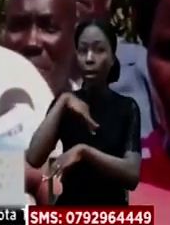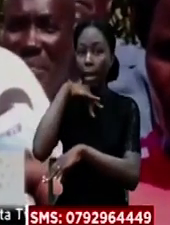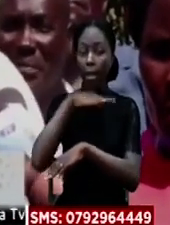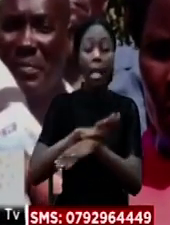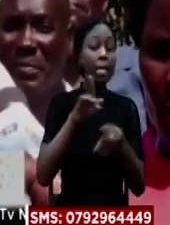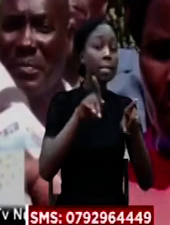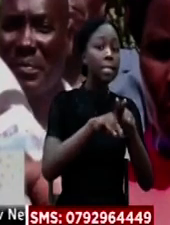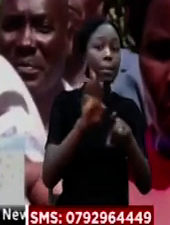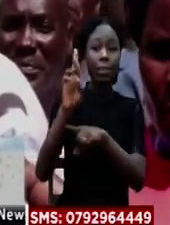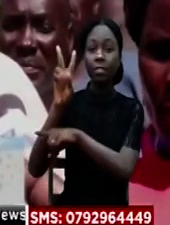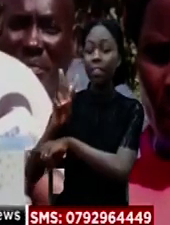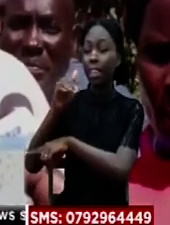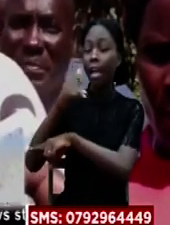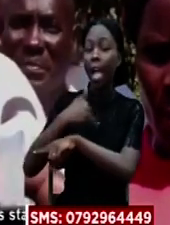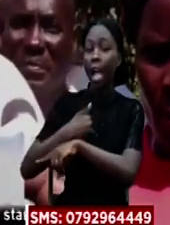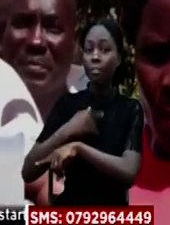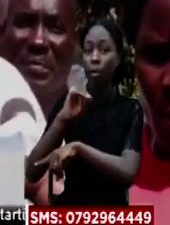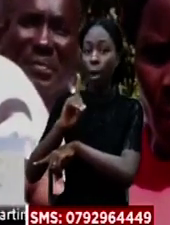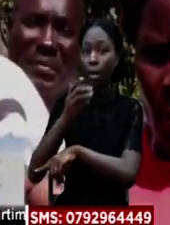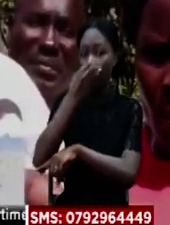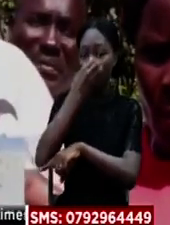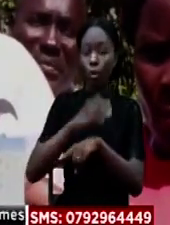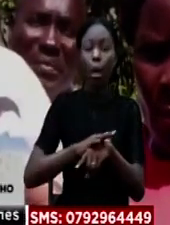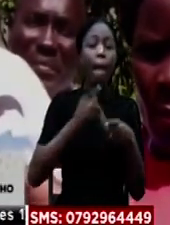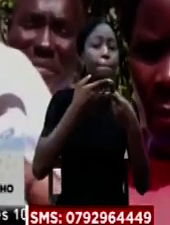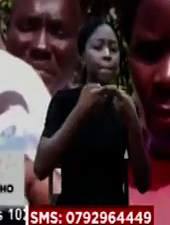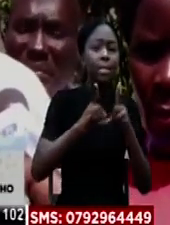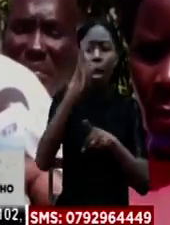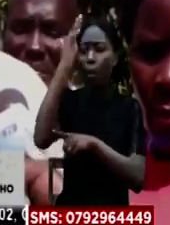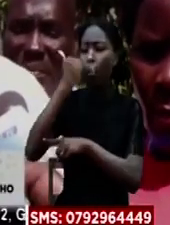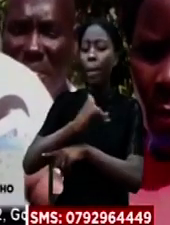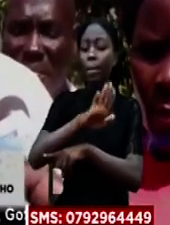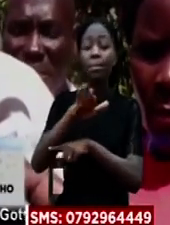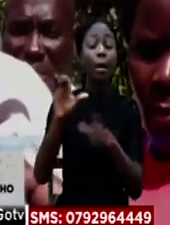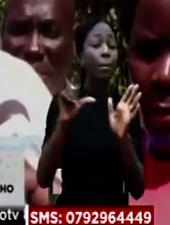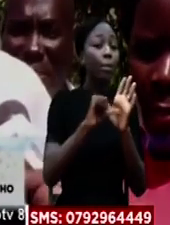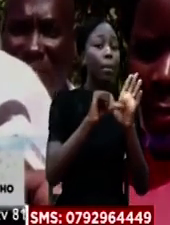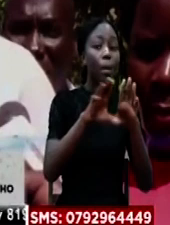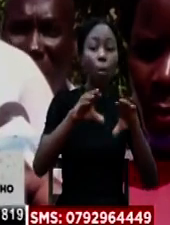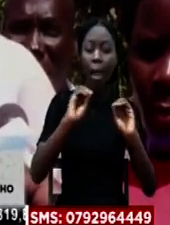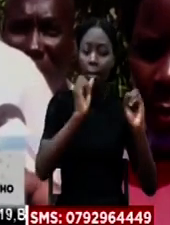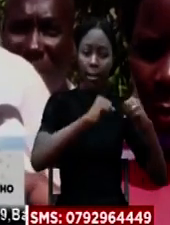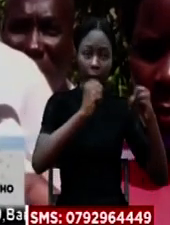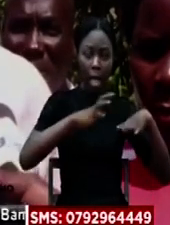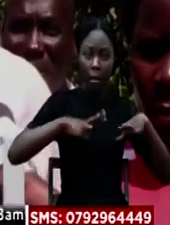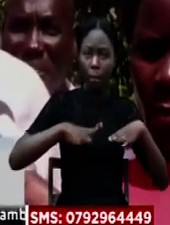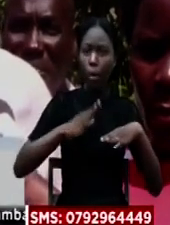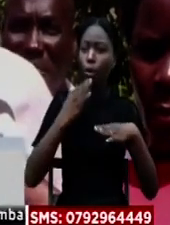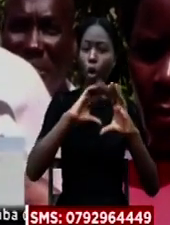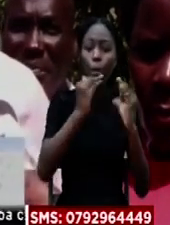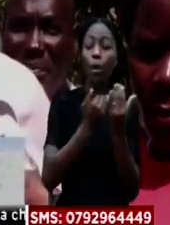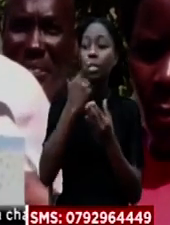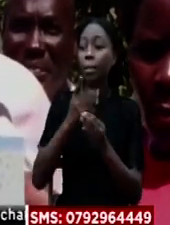Ukienda Rift Valley, watia ruto hii Lakini mbona kwetu inakua ngumu kukubaliana kama jamiya waluya tuseme